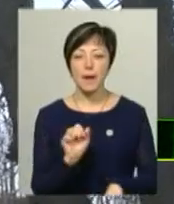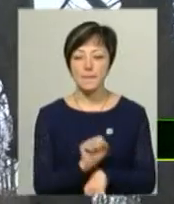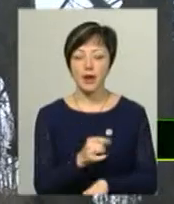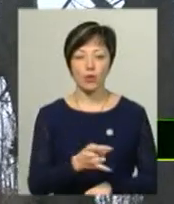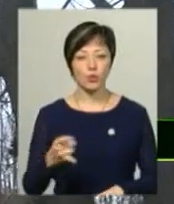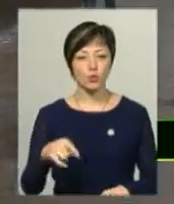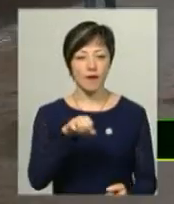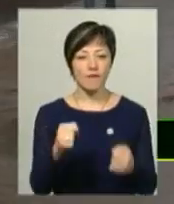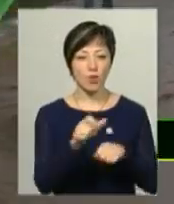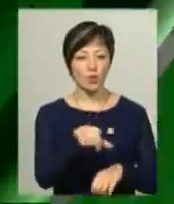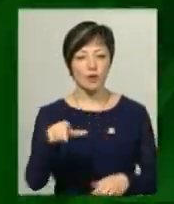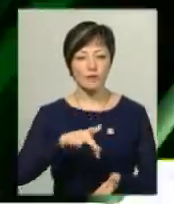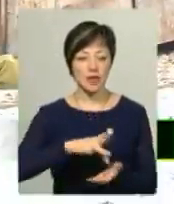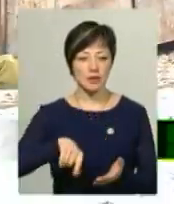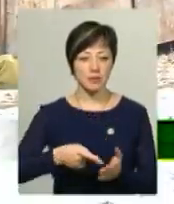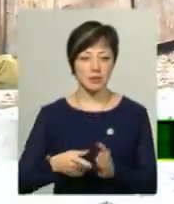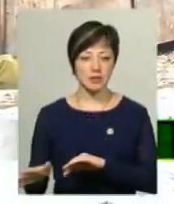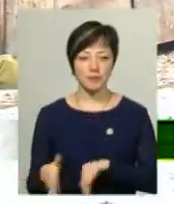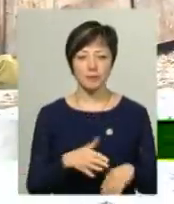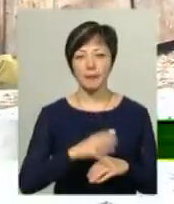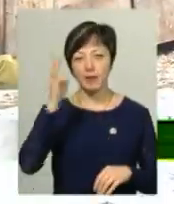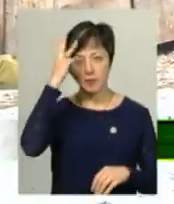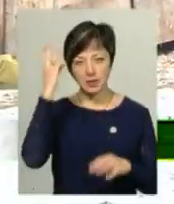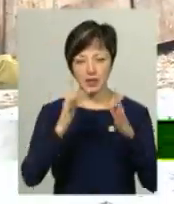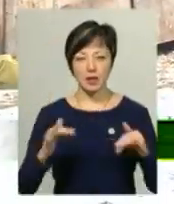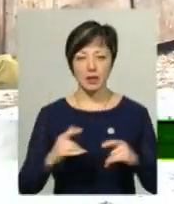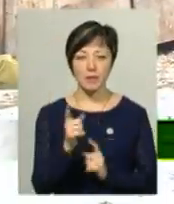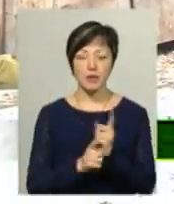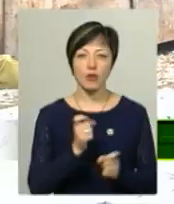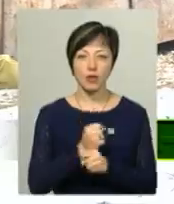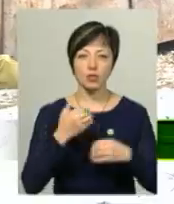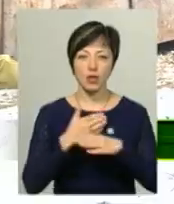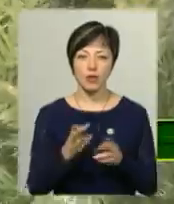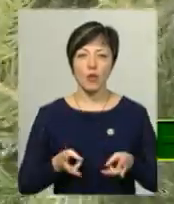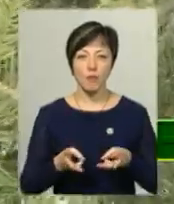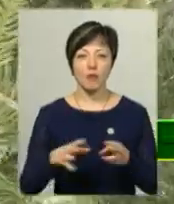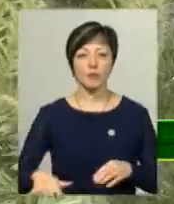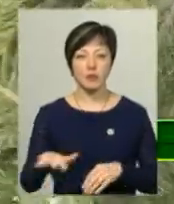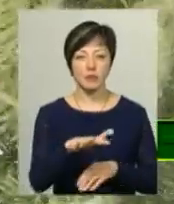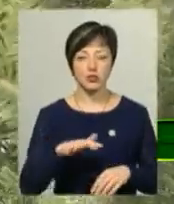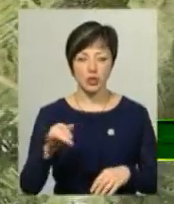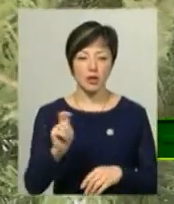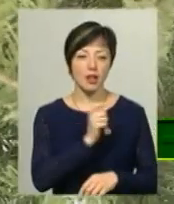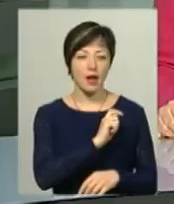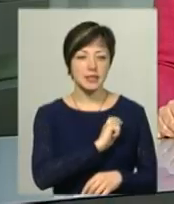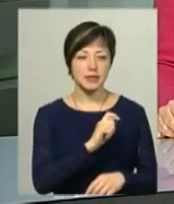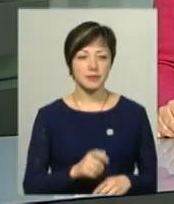водії у центрі міста. Мельницькі ялинки переробляють на щепи для опалення проміщень та лазень.